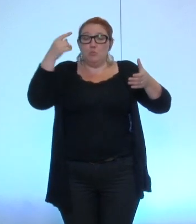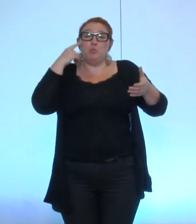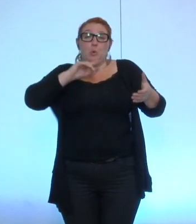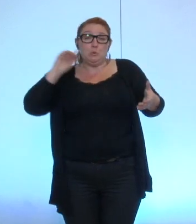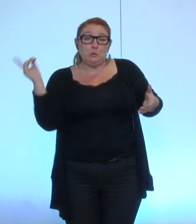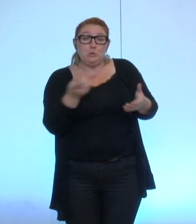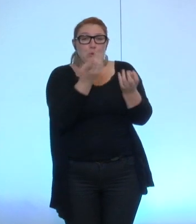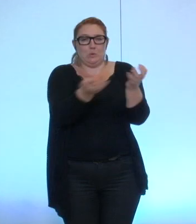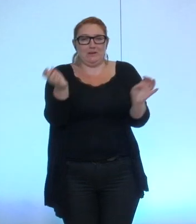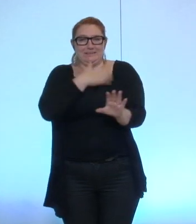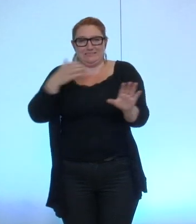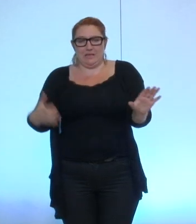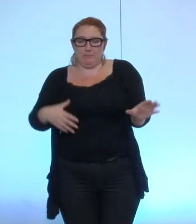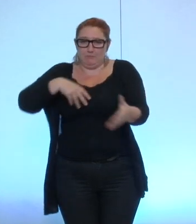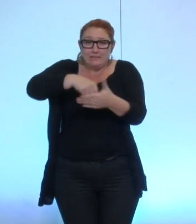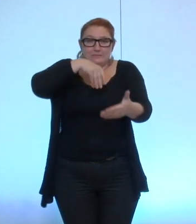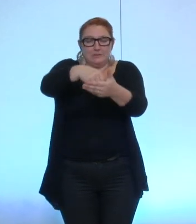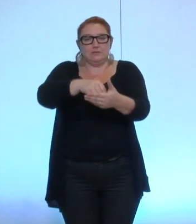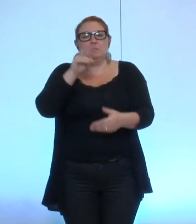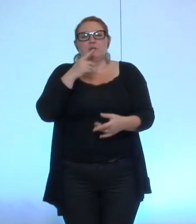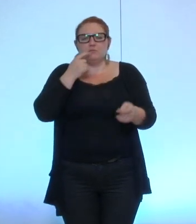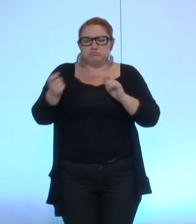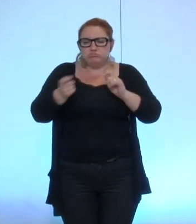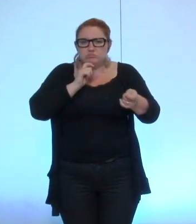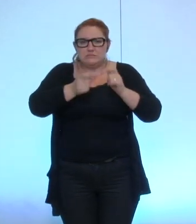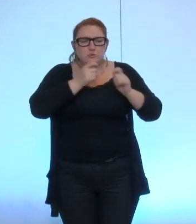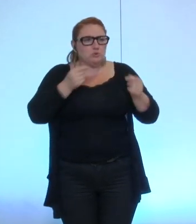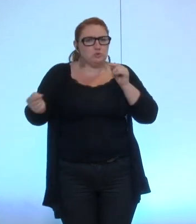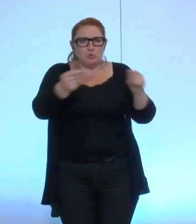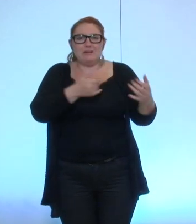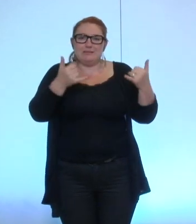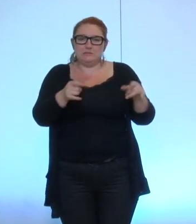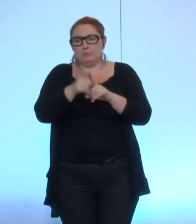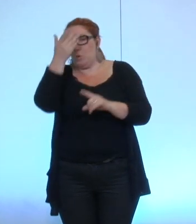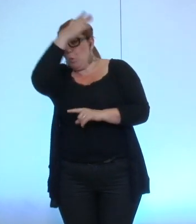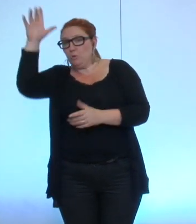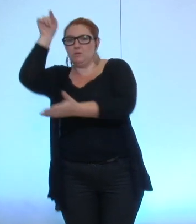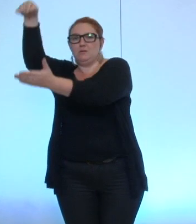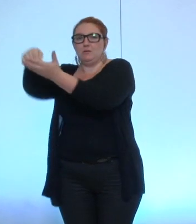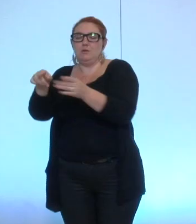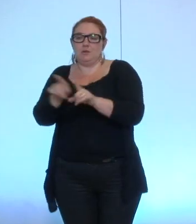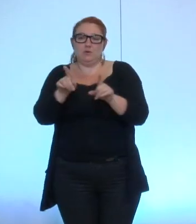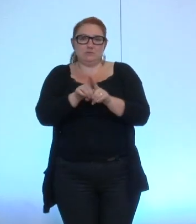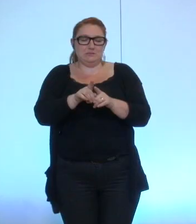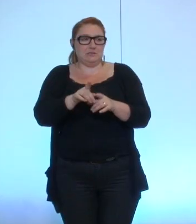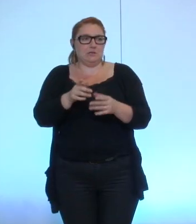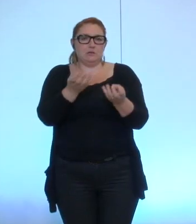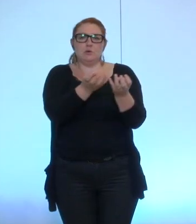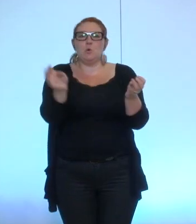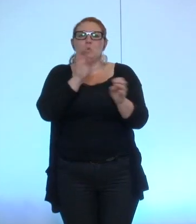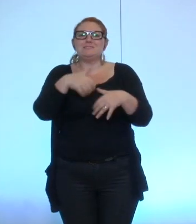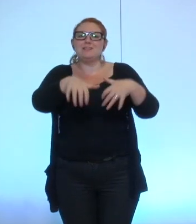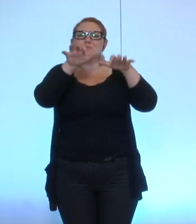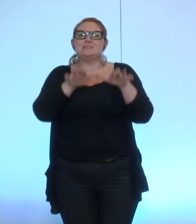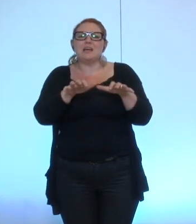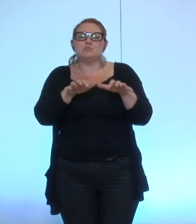il va de soi qu'après certaines discussions que nous avons eues ici et ailleurs et notre non présence aujourd'hui dans certains conseils d'administration j